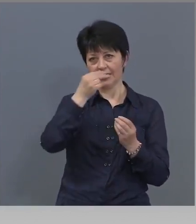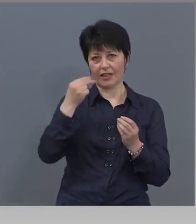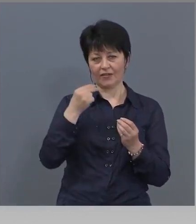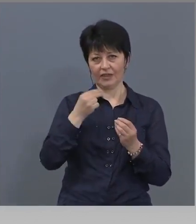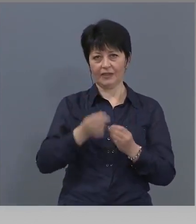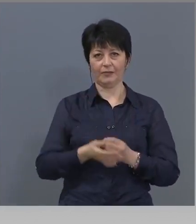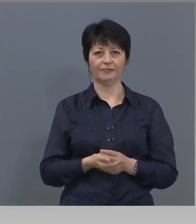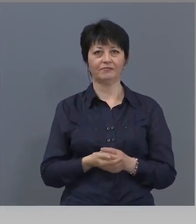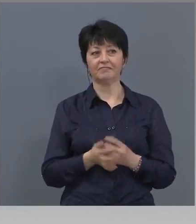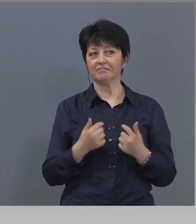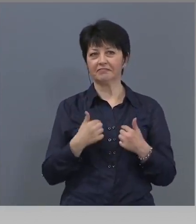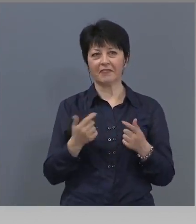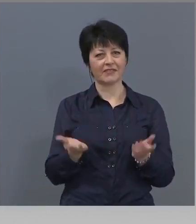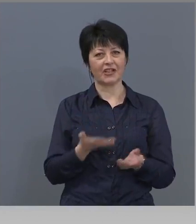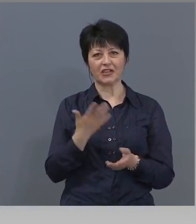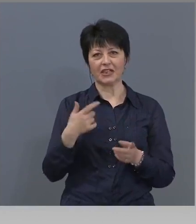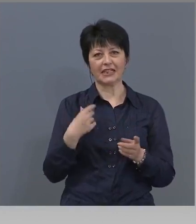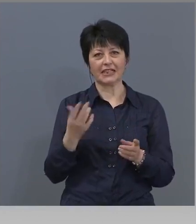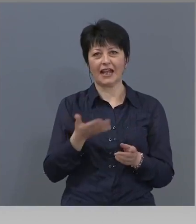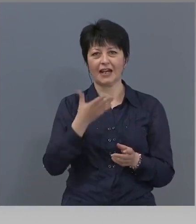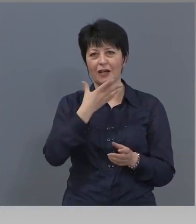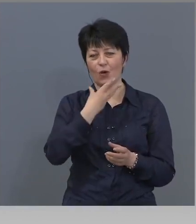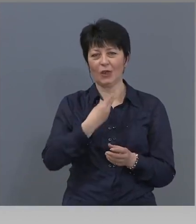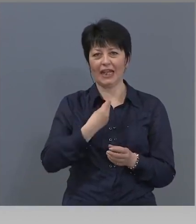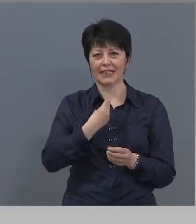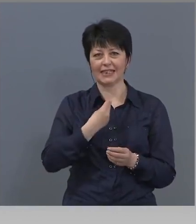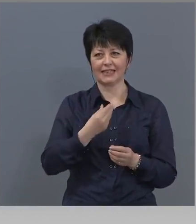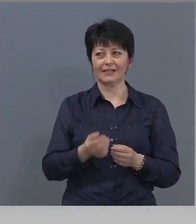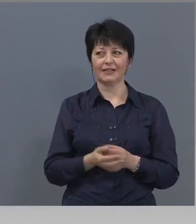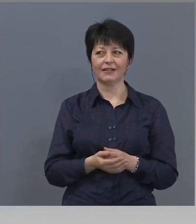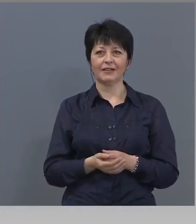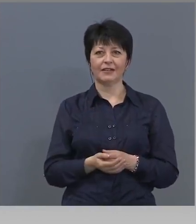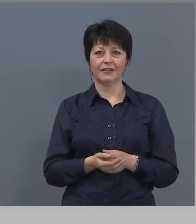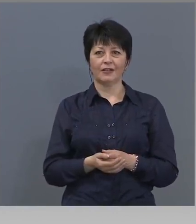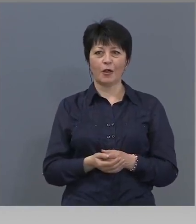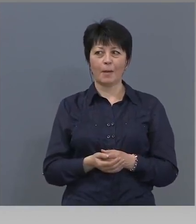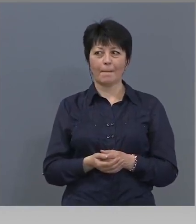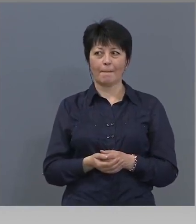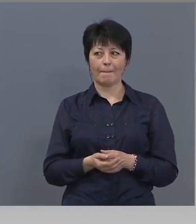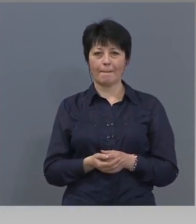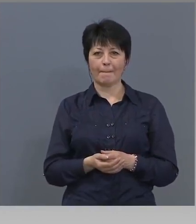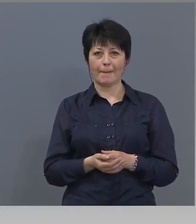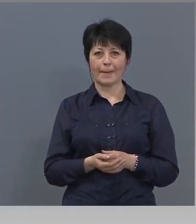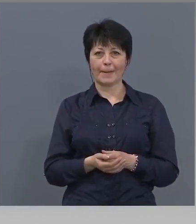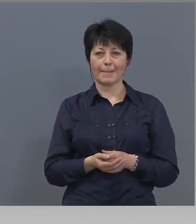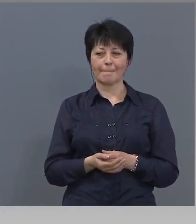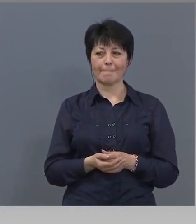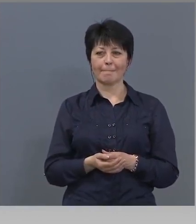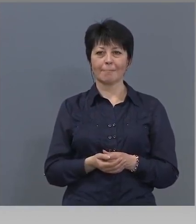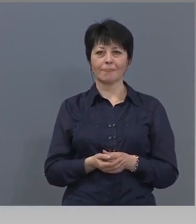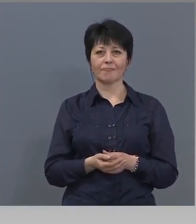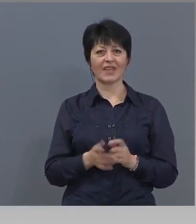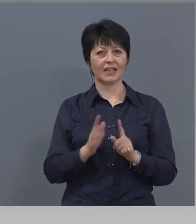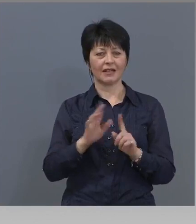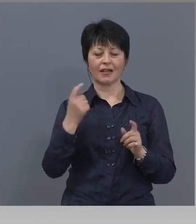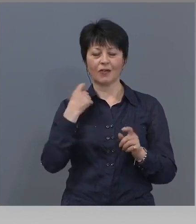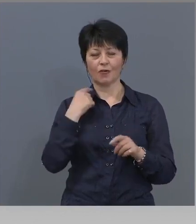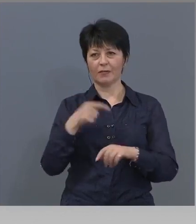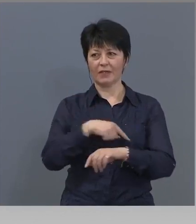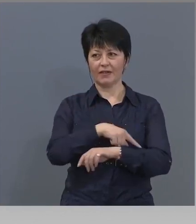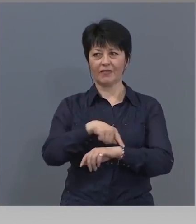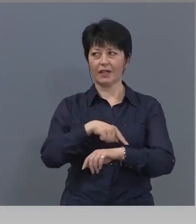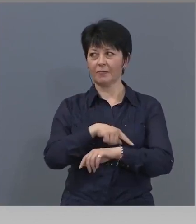станах отец. Без да искам. Така, че да не губим повече време.